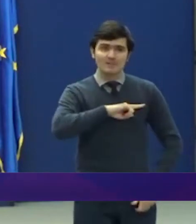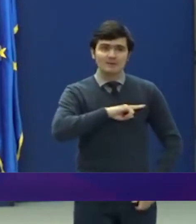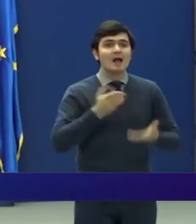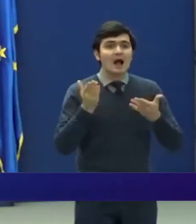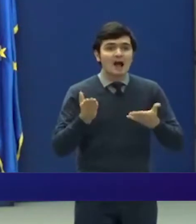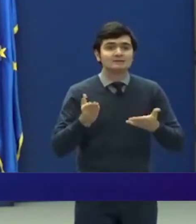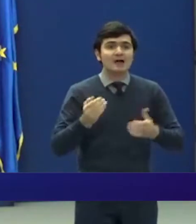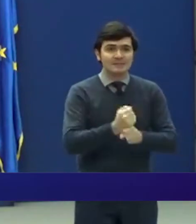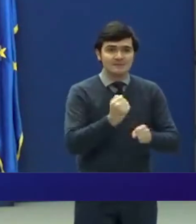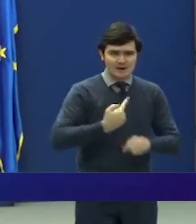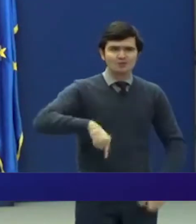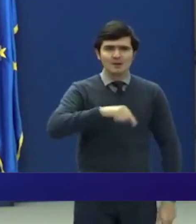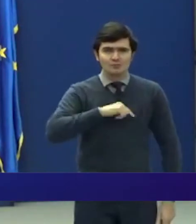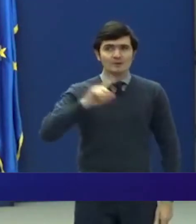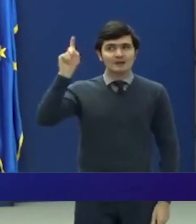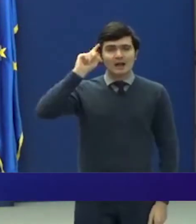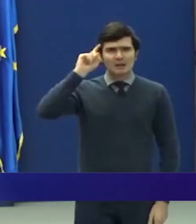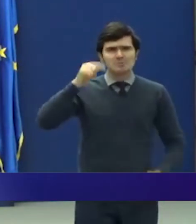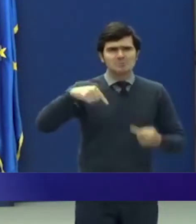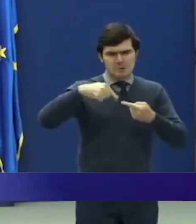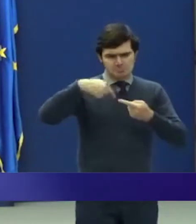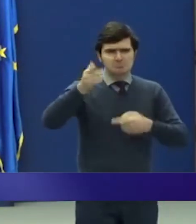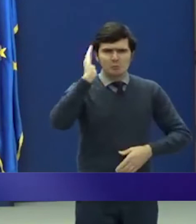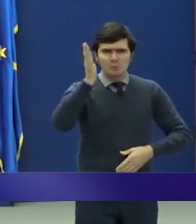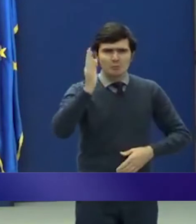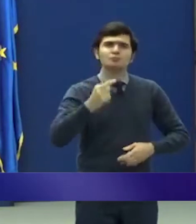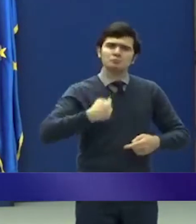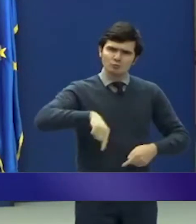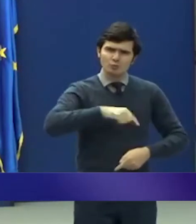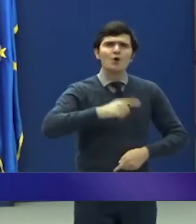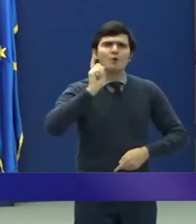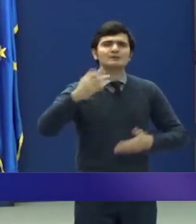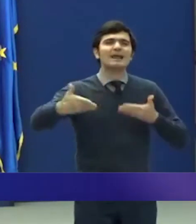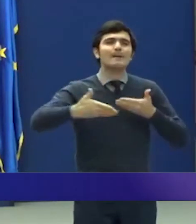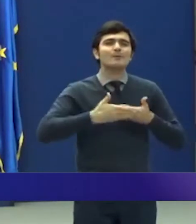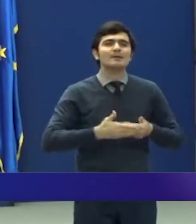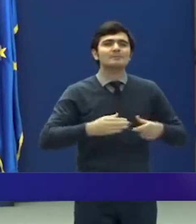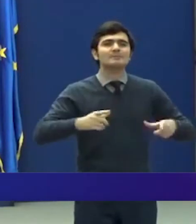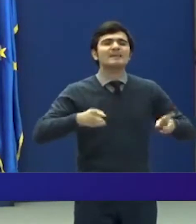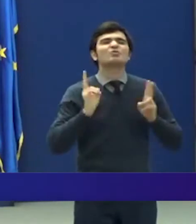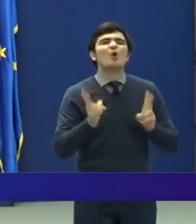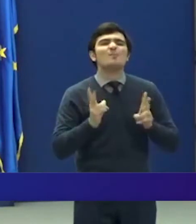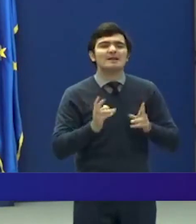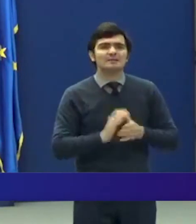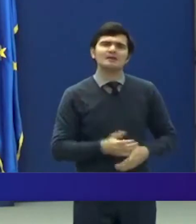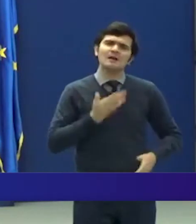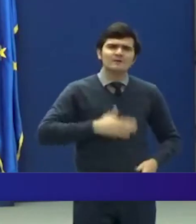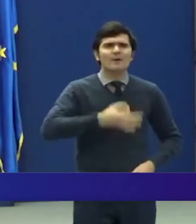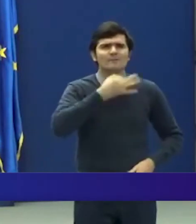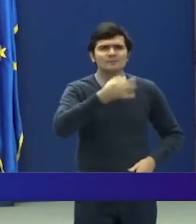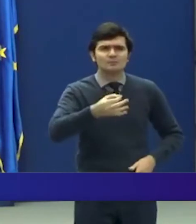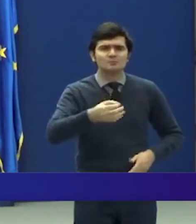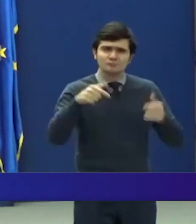ceea ce ne face să credem că, în curând, ne vom apropia de normalitate. Vreau să vă spun și pe